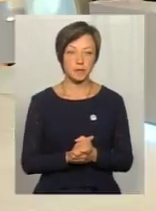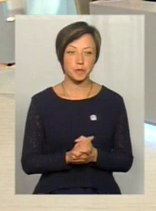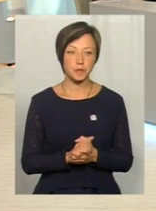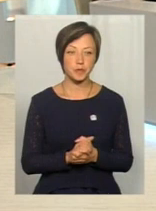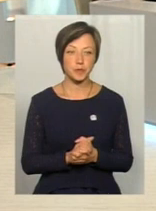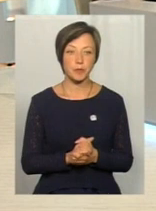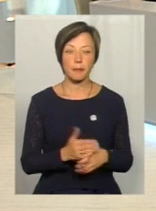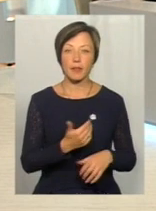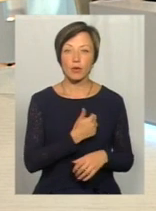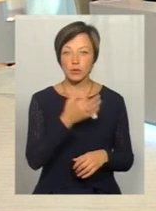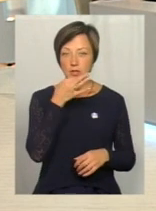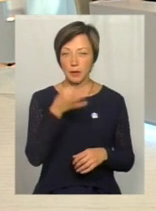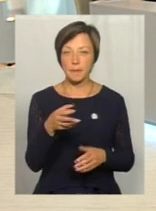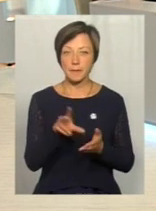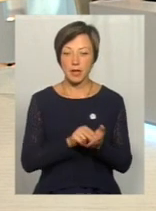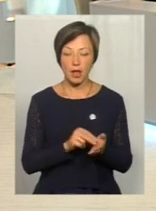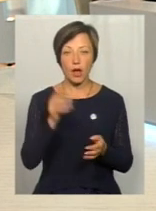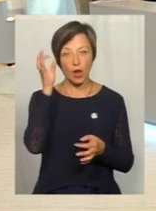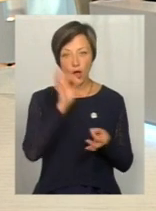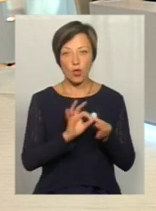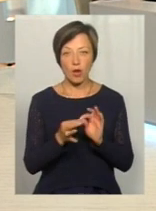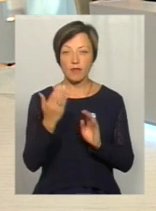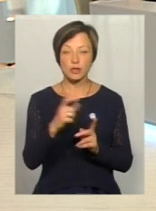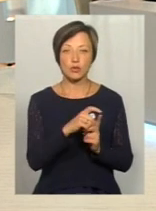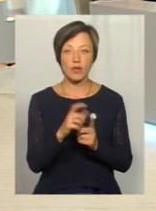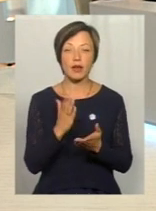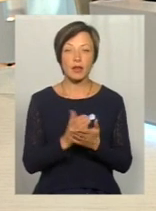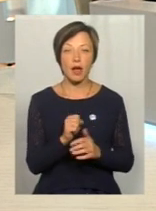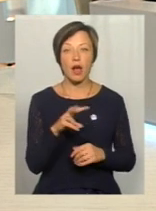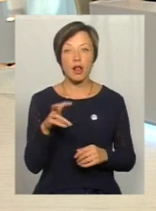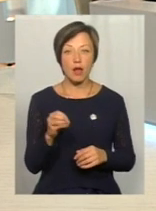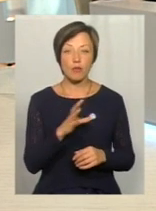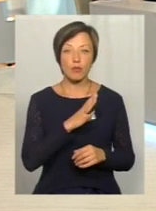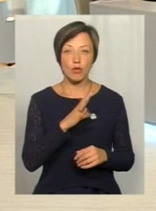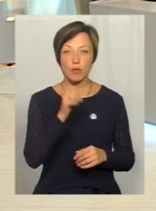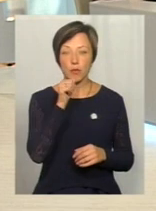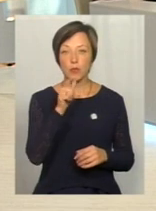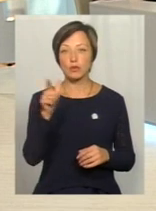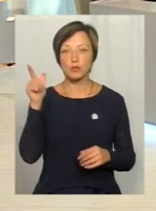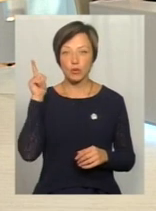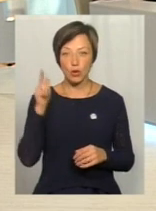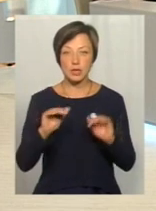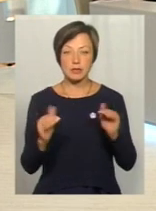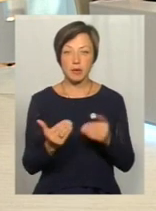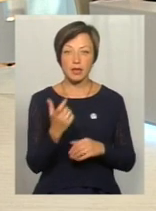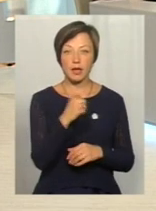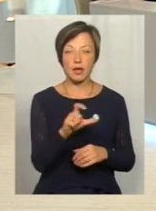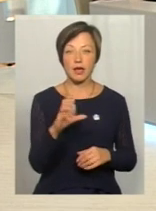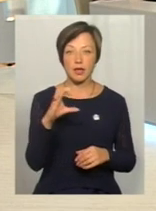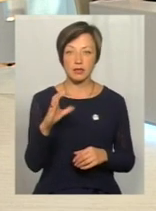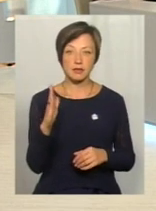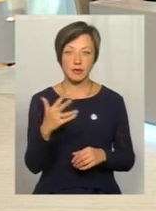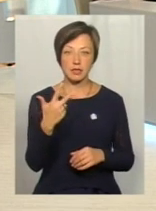навести приклад, що логіка в ваших словах дійсно є, але в той же час було в минулому, в позамовному році зменшено єдиний соціальний внесок.